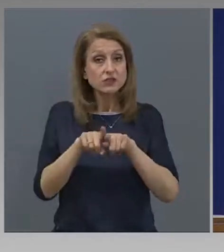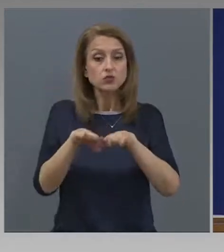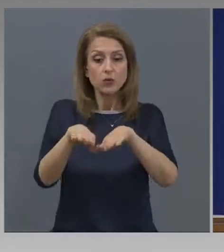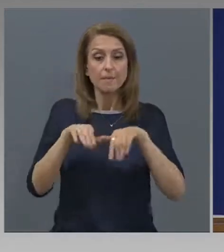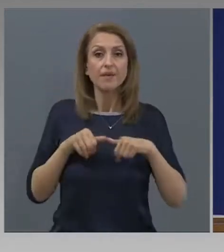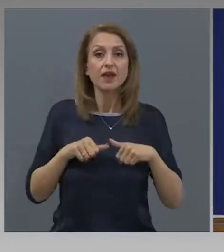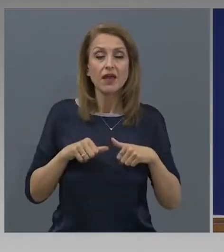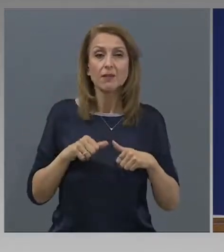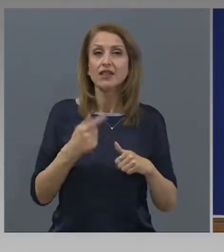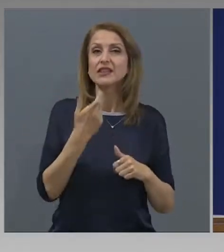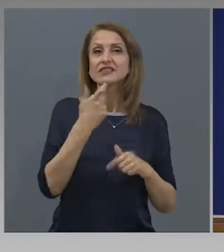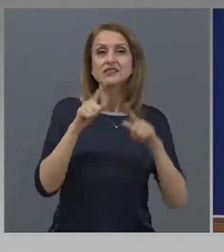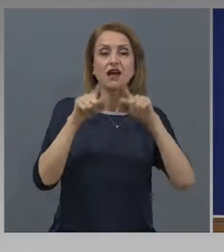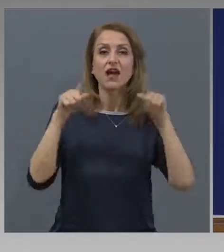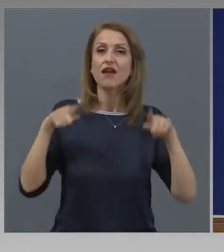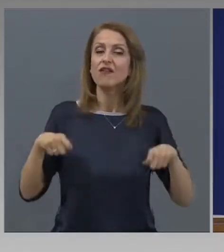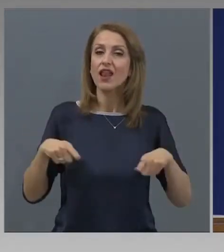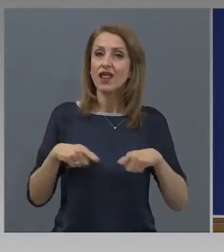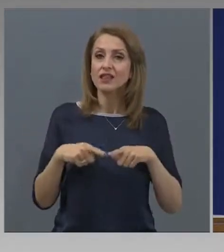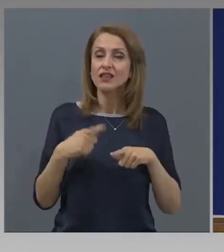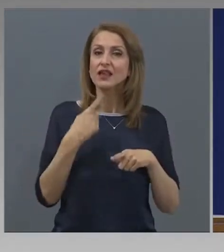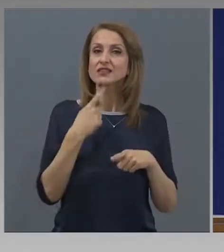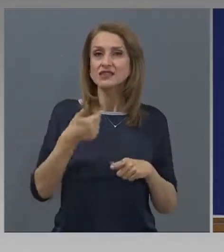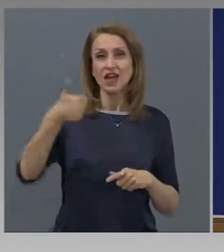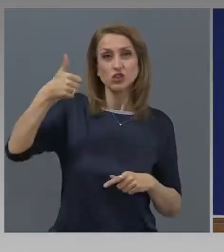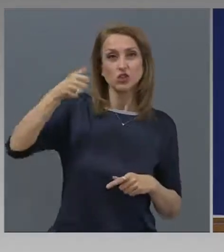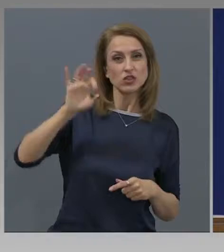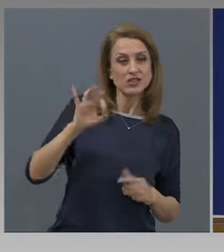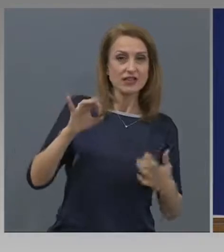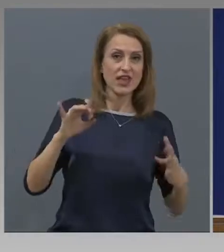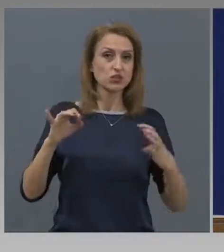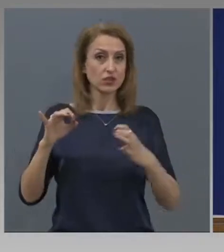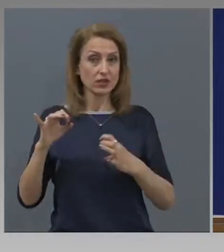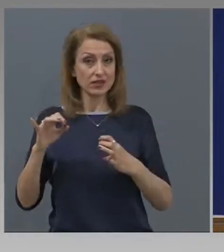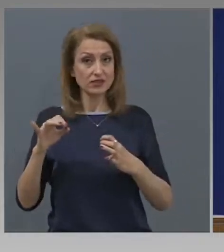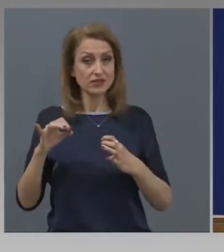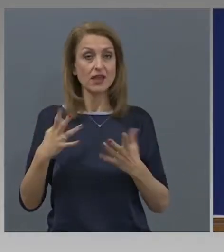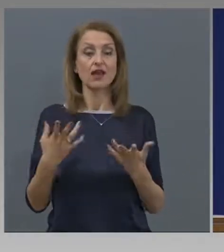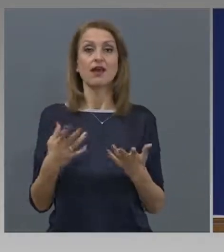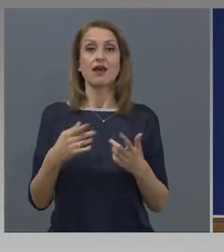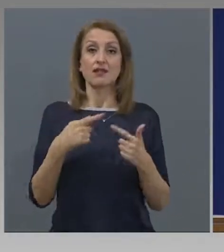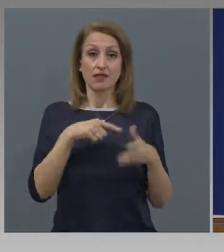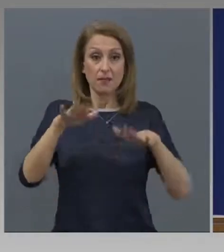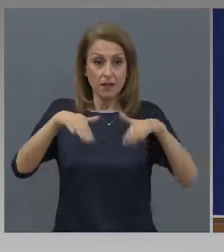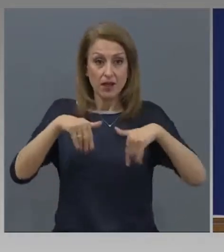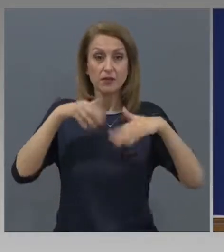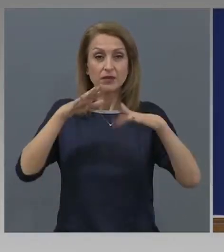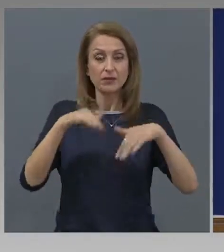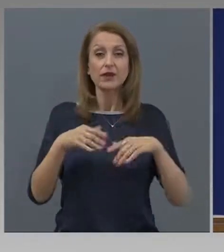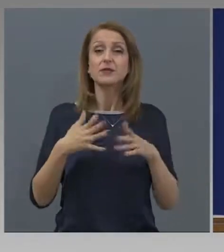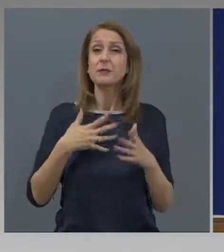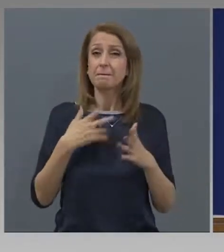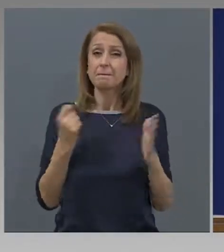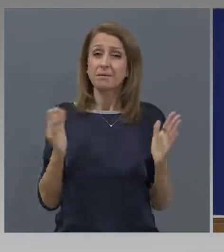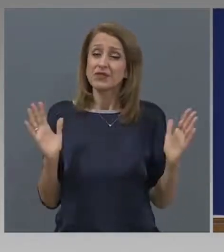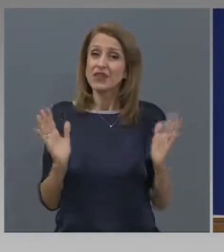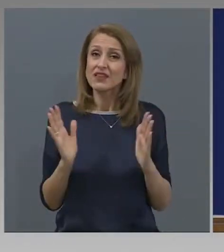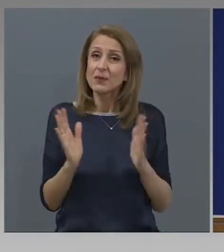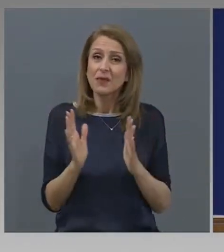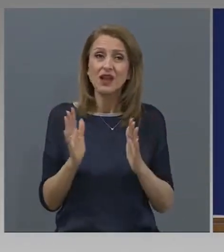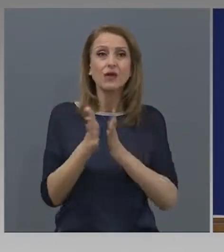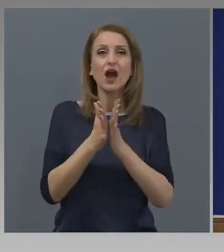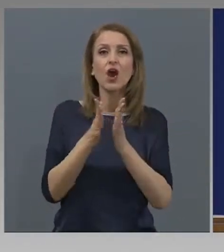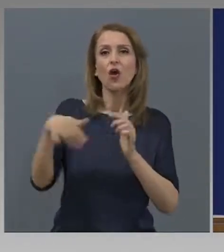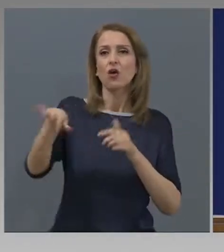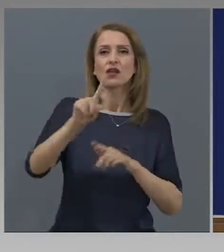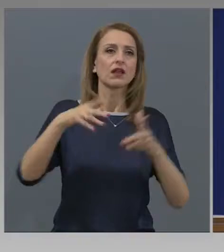заявление и по постановлението за мярката 60 към 40. И също така, за да намалиме това хората да